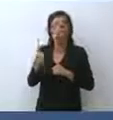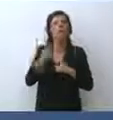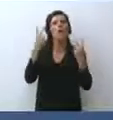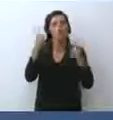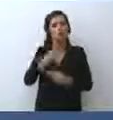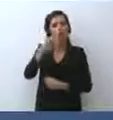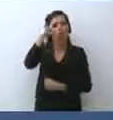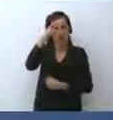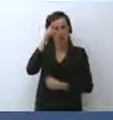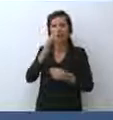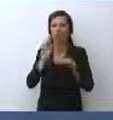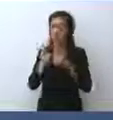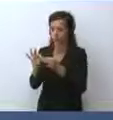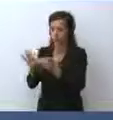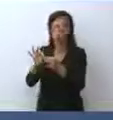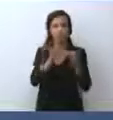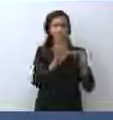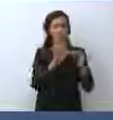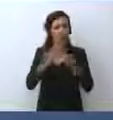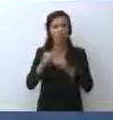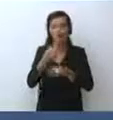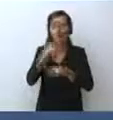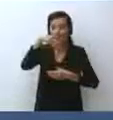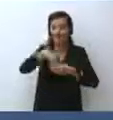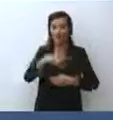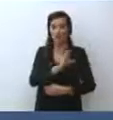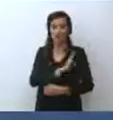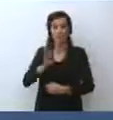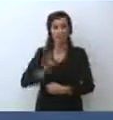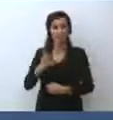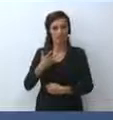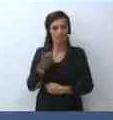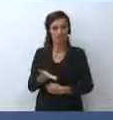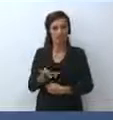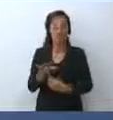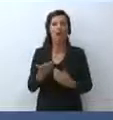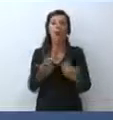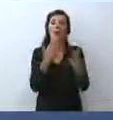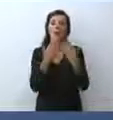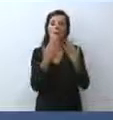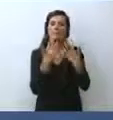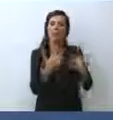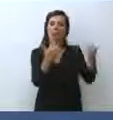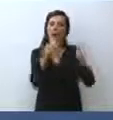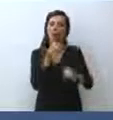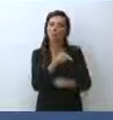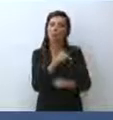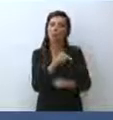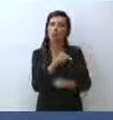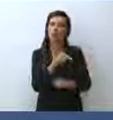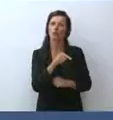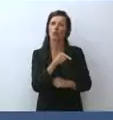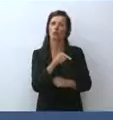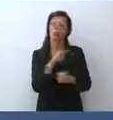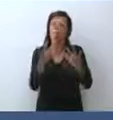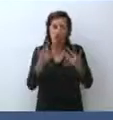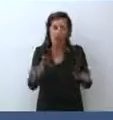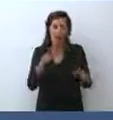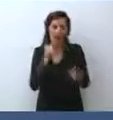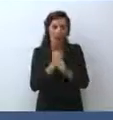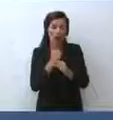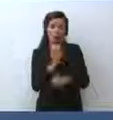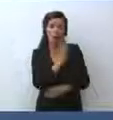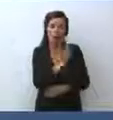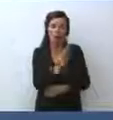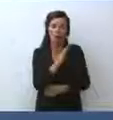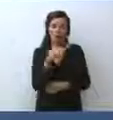'accordo nei suoi membri e il Parlamento in gran parte ha fatto uno straordinario lavoro. se